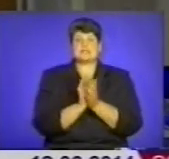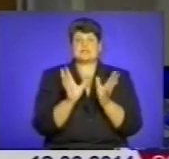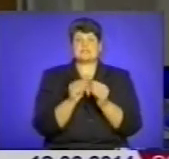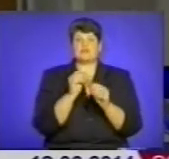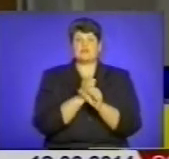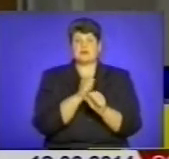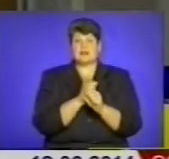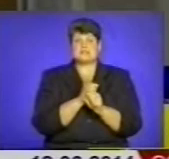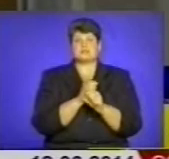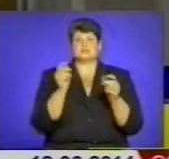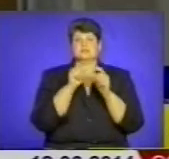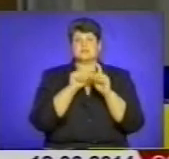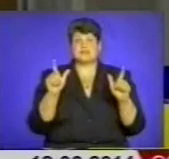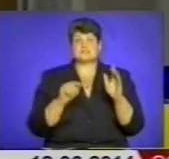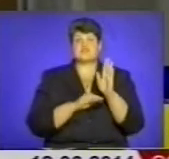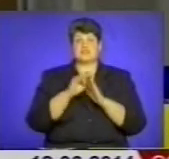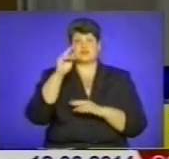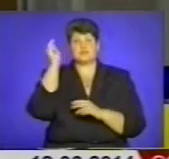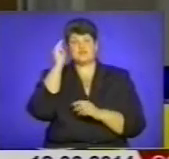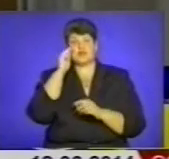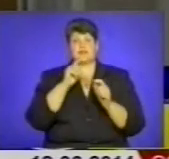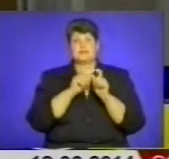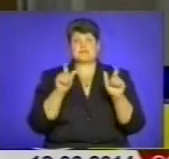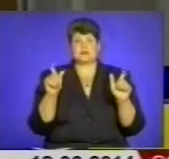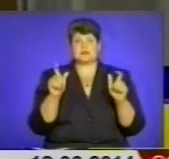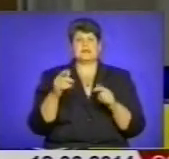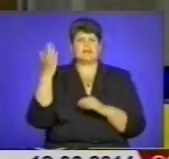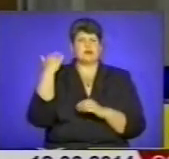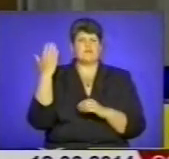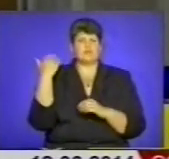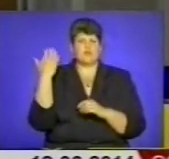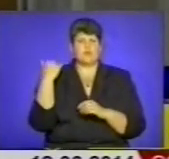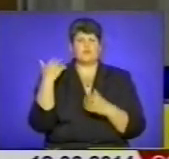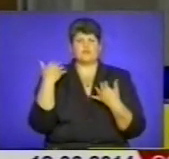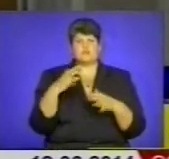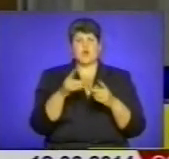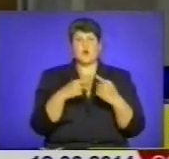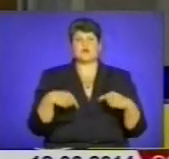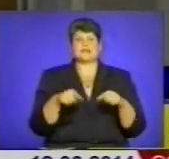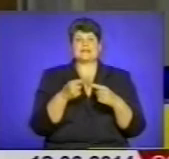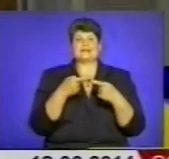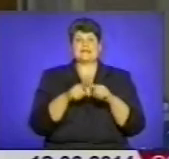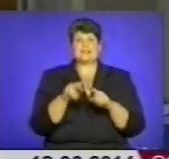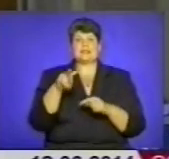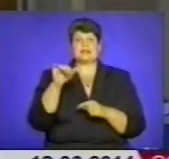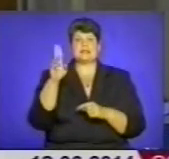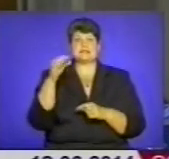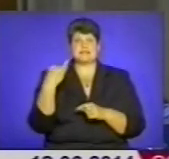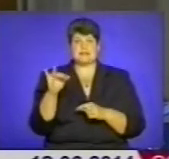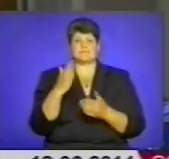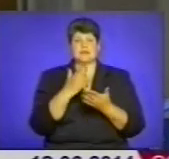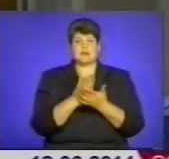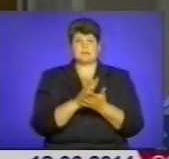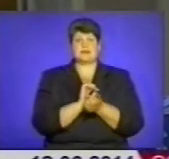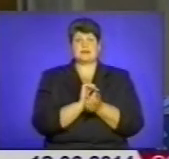загальноосвітніх закладів з вищими навчальними закладами. Давно вже в нас організований технічний ліцей, який має тісні